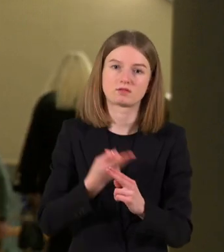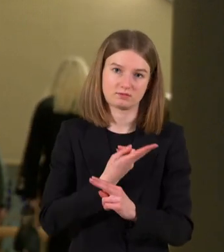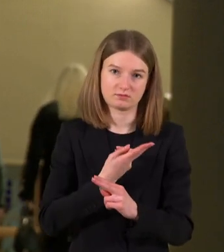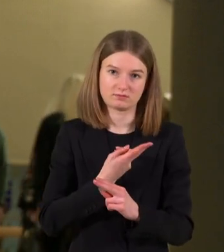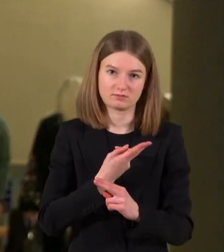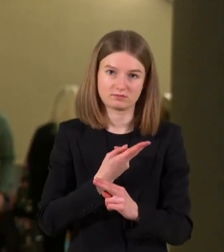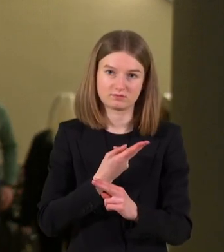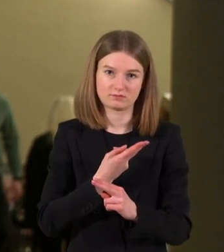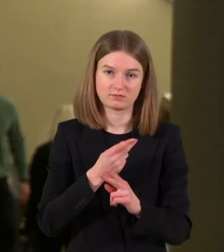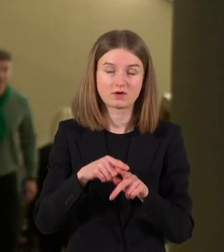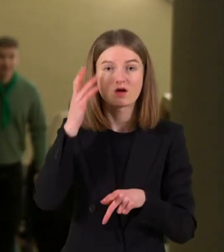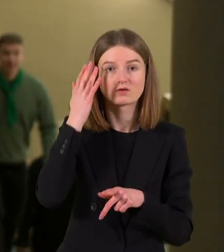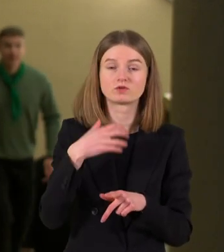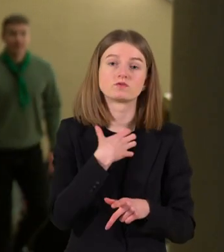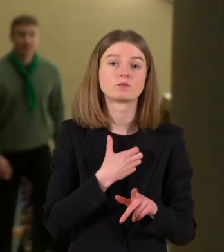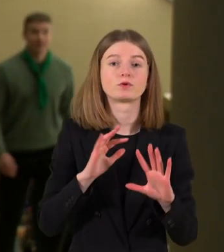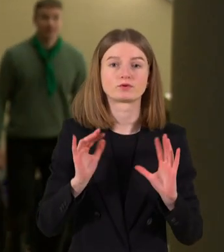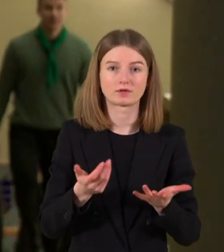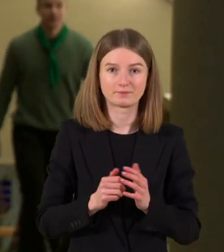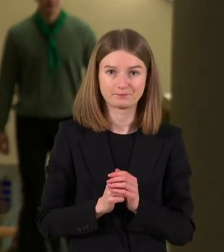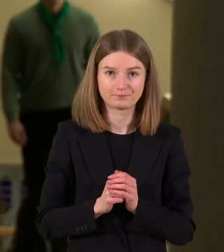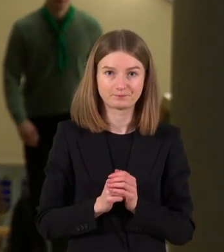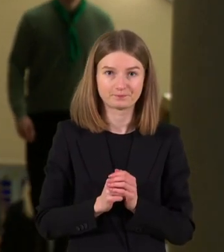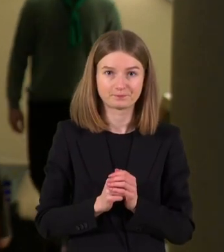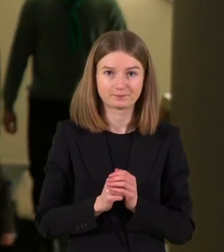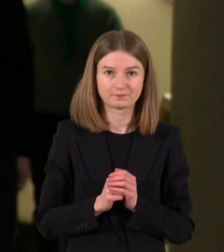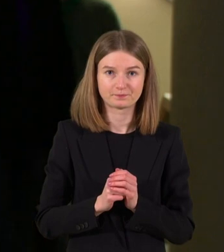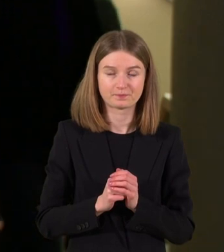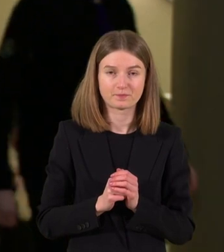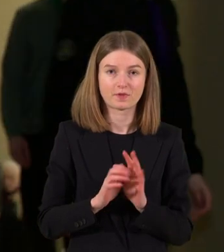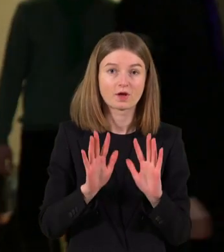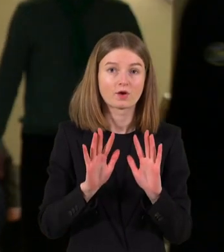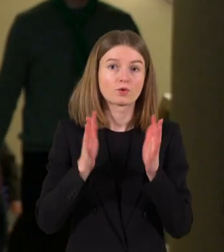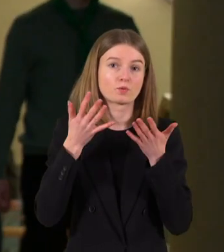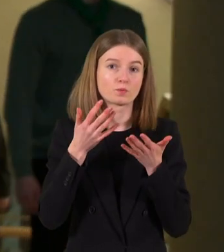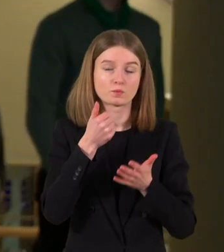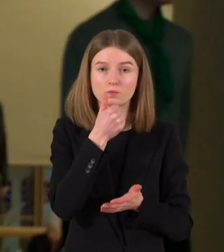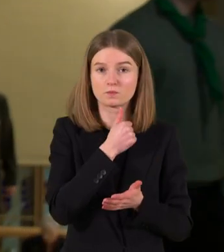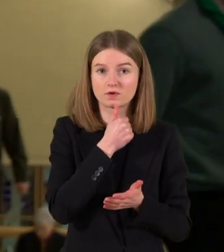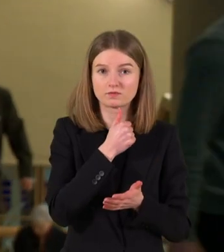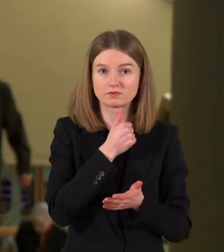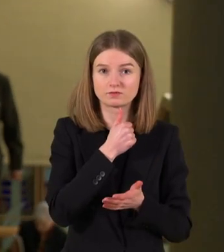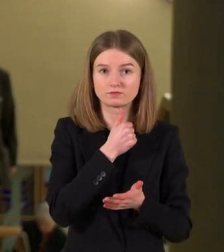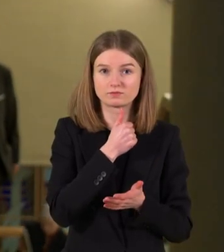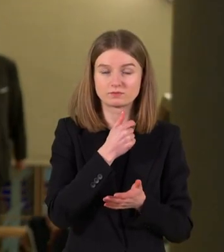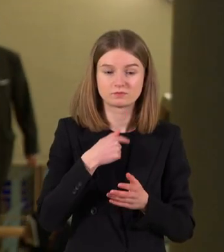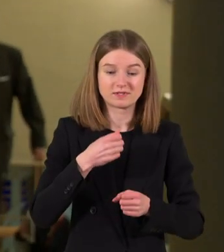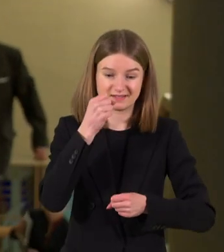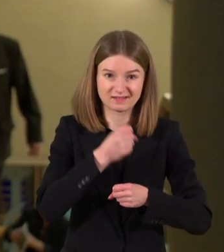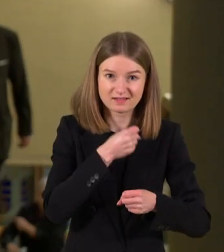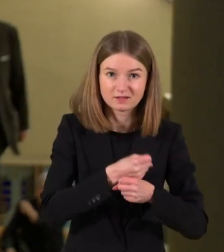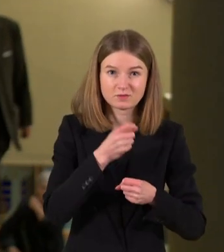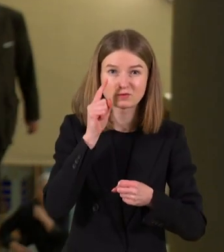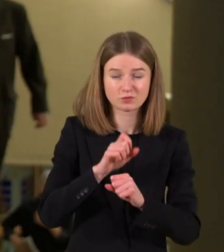laiku padaryti. Tai aš manau esminis dalykas, kad vis dėl to, jeigu ką nors darome ir